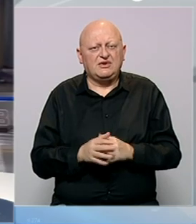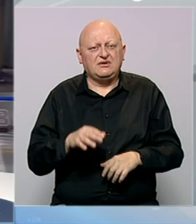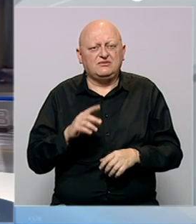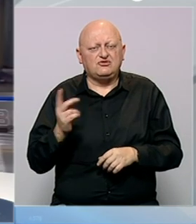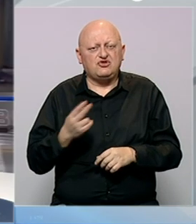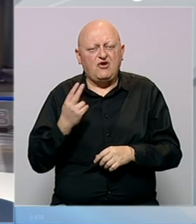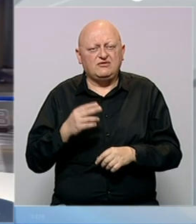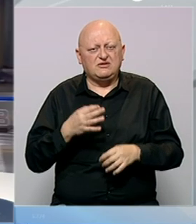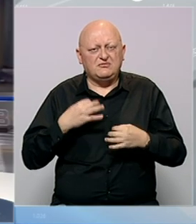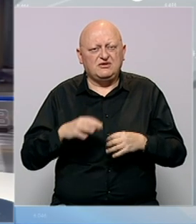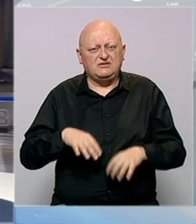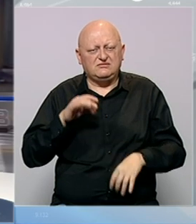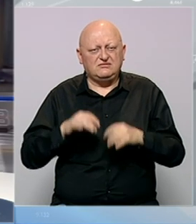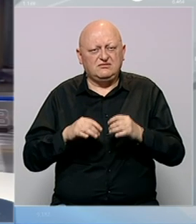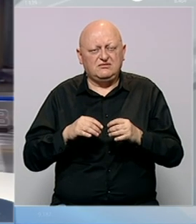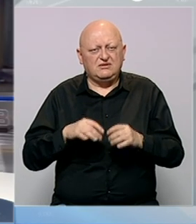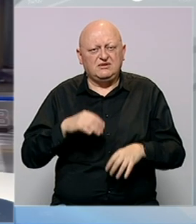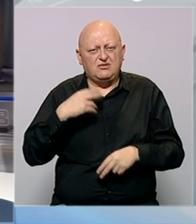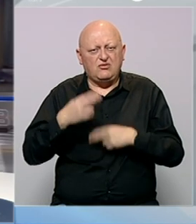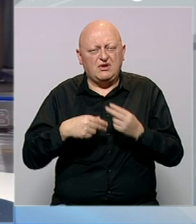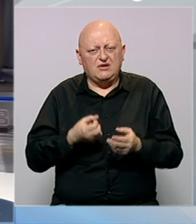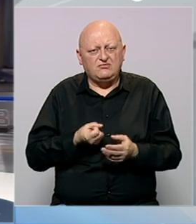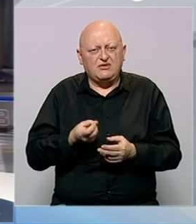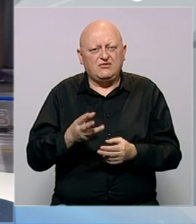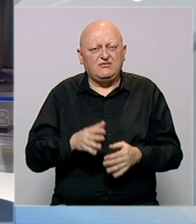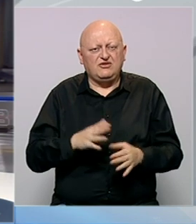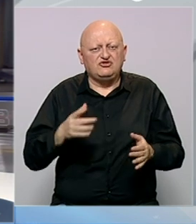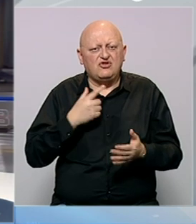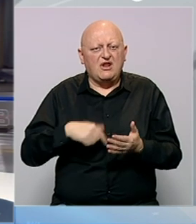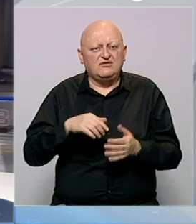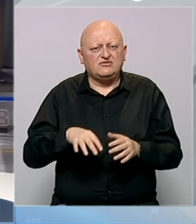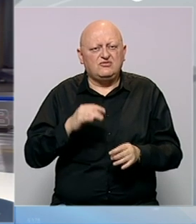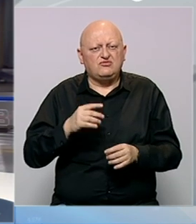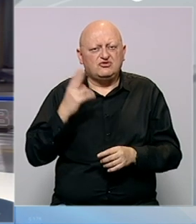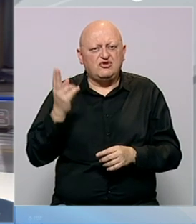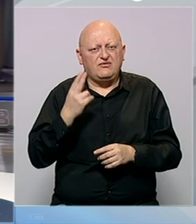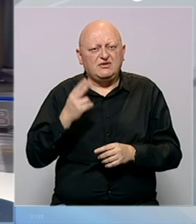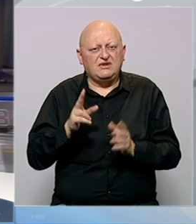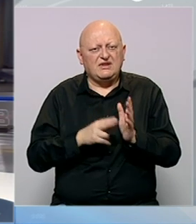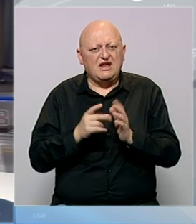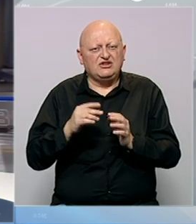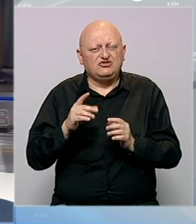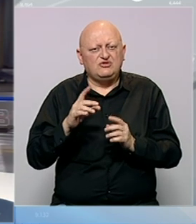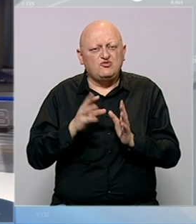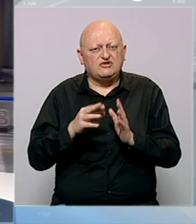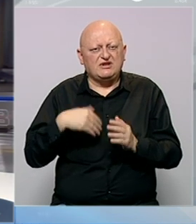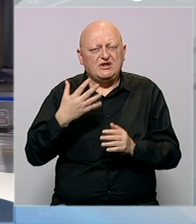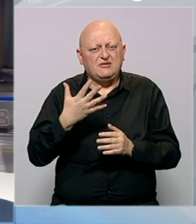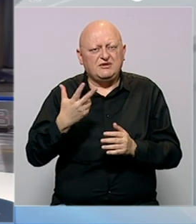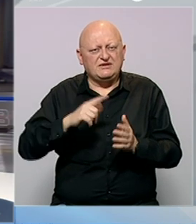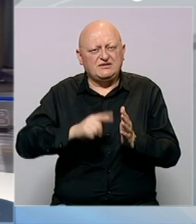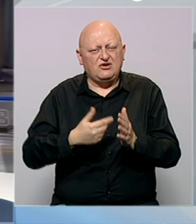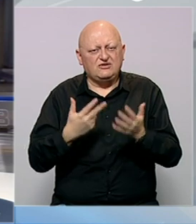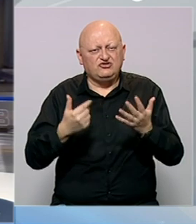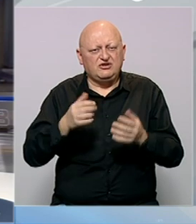U Sloveniji predsjednički izbor izborna komisija je prebrojala većinu glasova. Birači su Nataši Pirc Musar dali 53